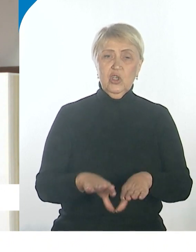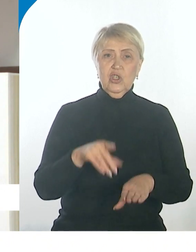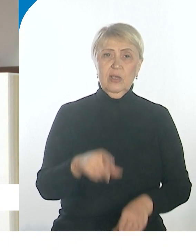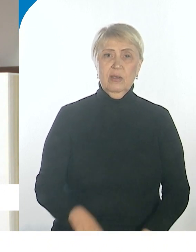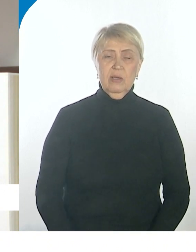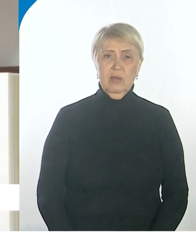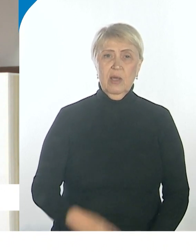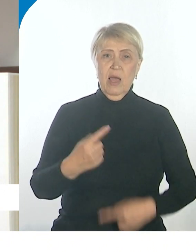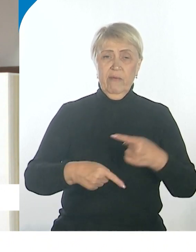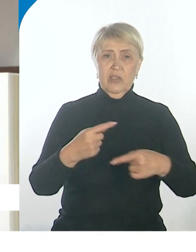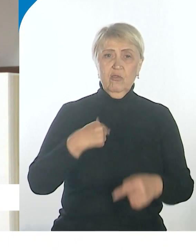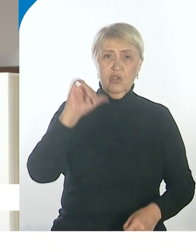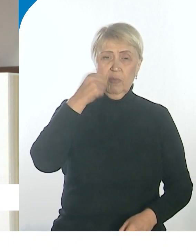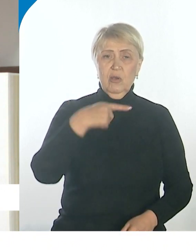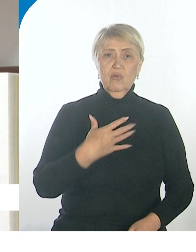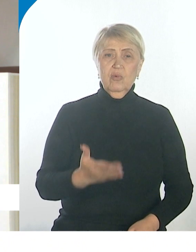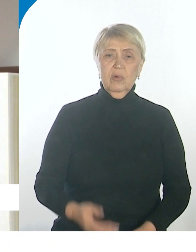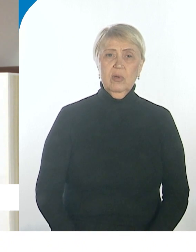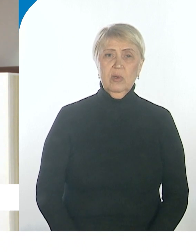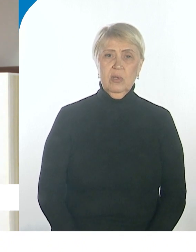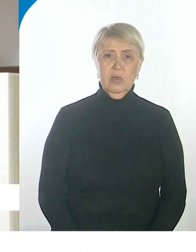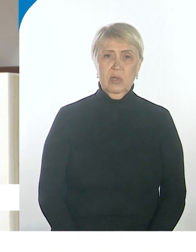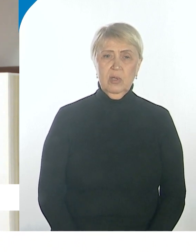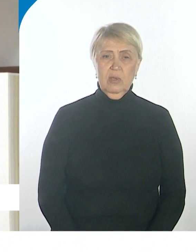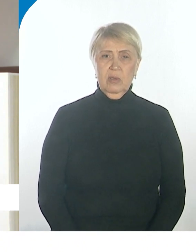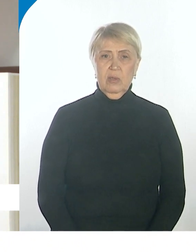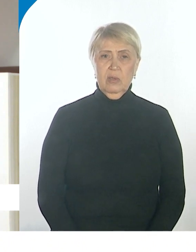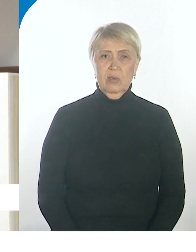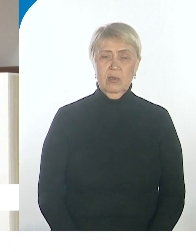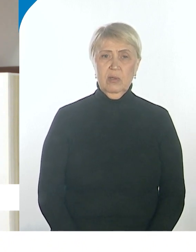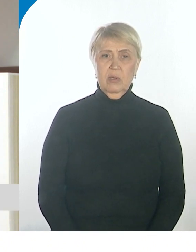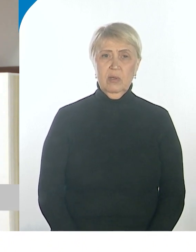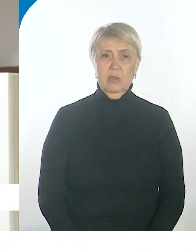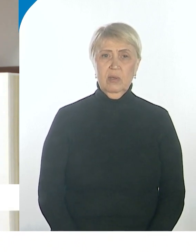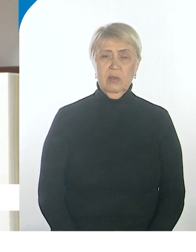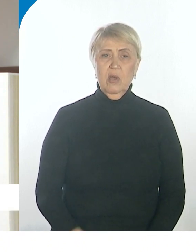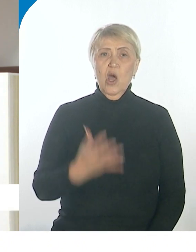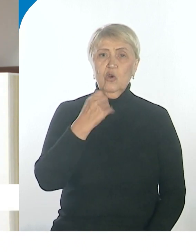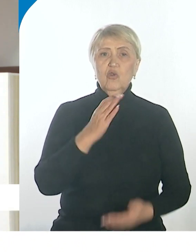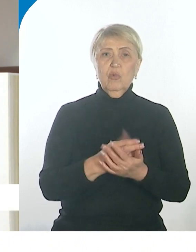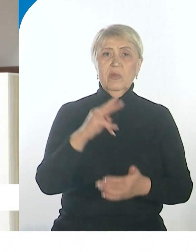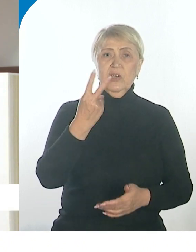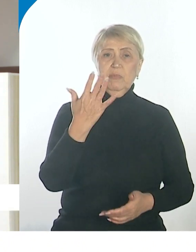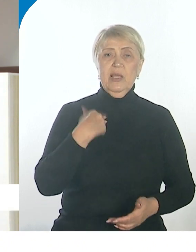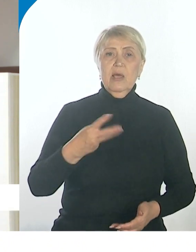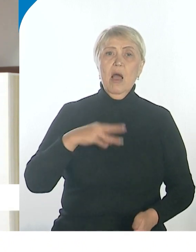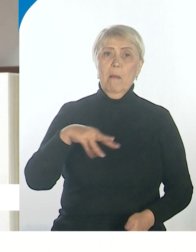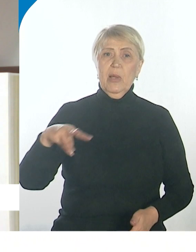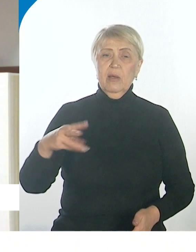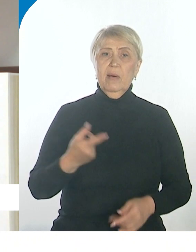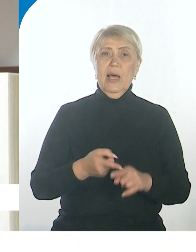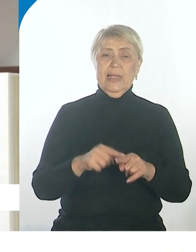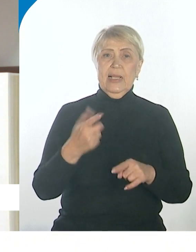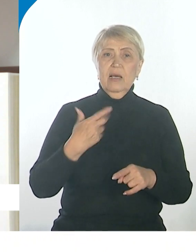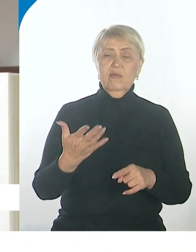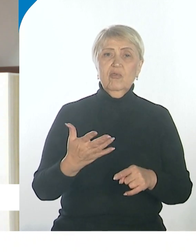в следующем году выделим еще 25 миллионов своих краевых, разыграем